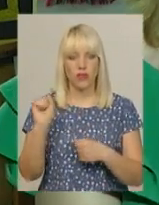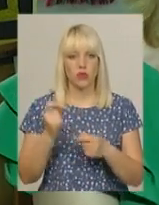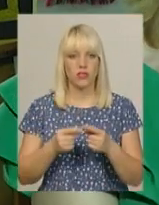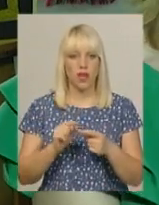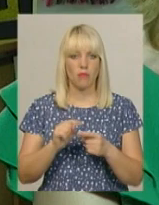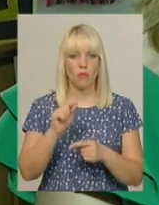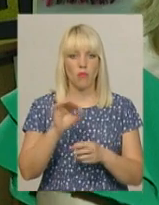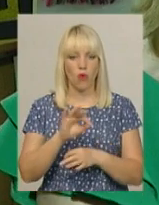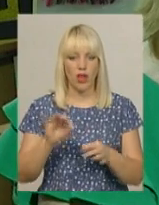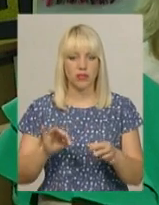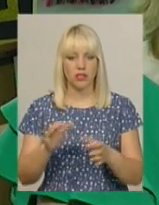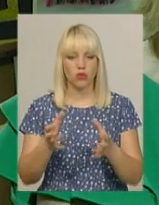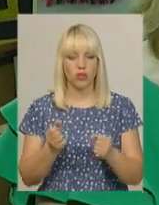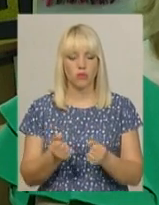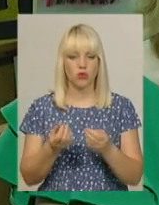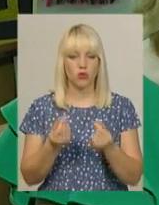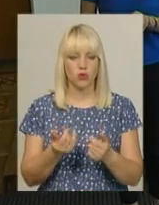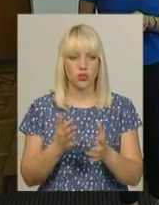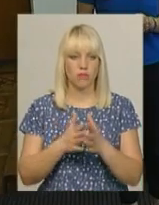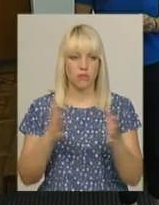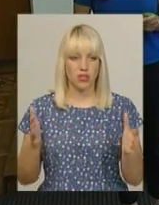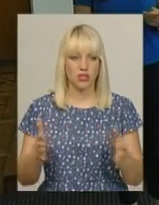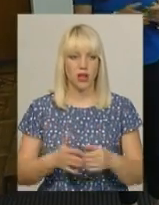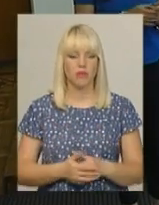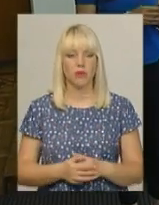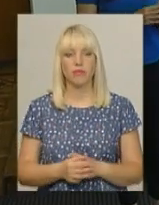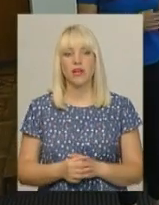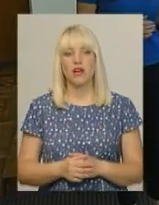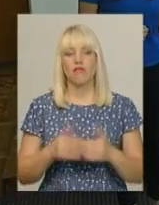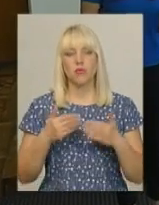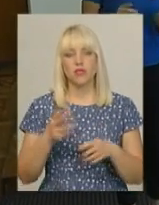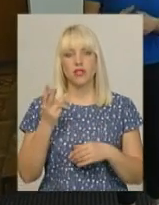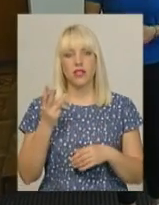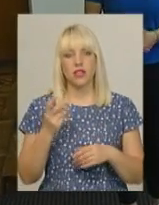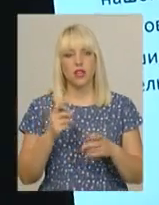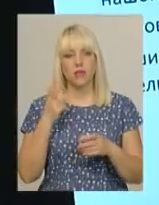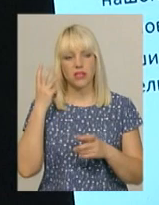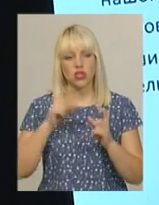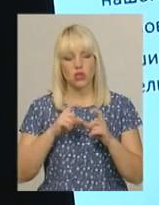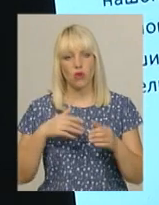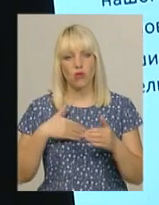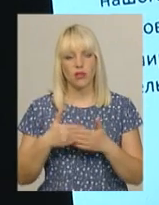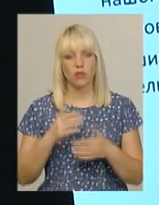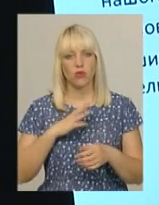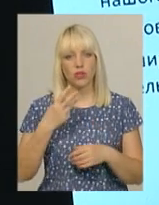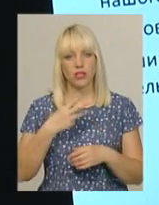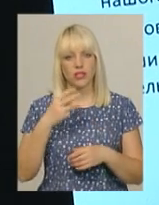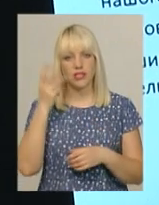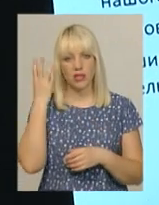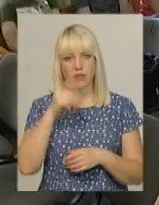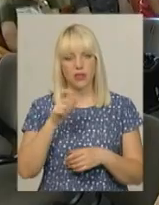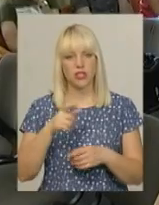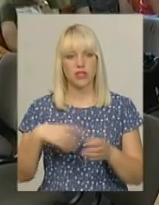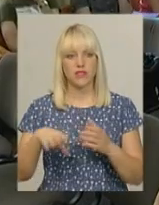і отримають кошти на реалізацію більш масштабно. Випускниками 3-ї Хмельницької школи волонтерів стали 30 хмельничан. Усі вони